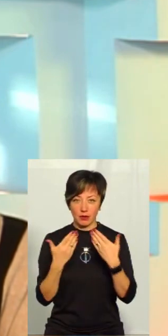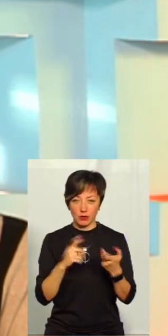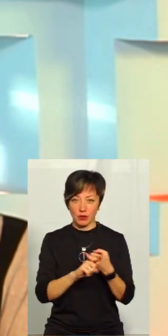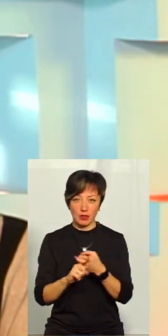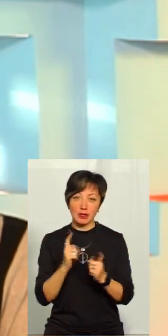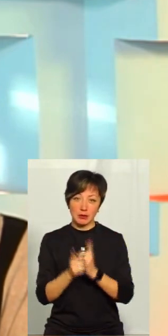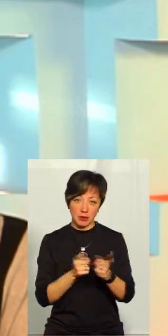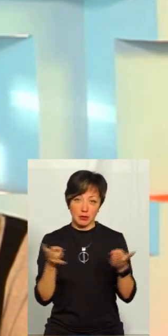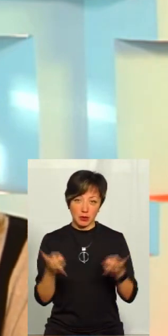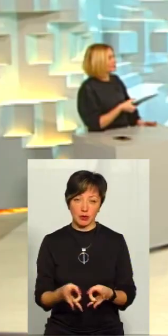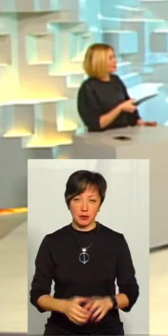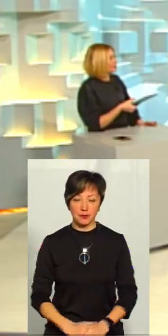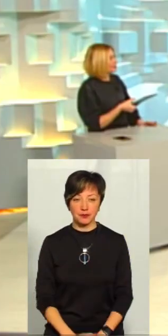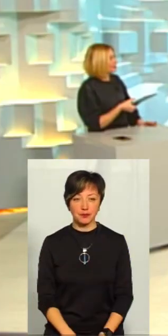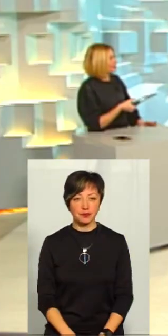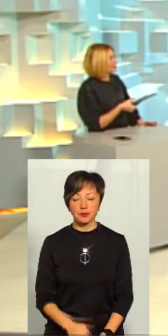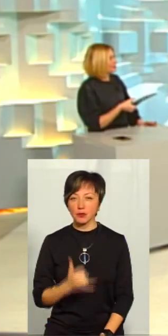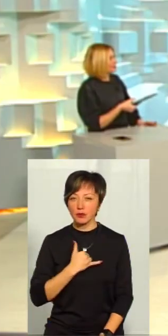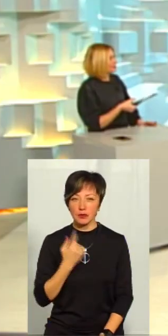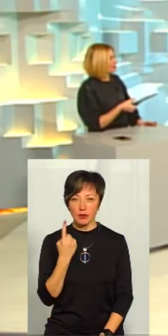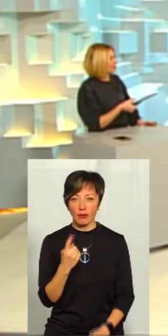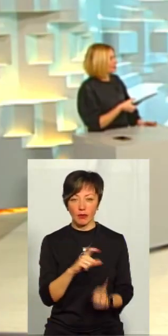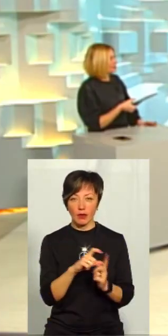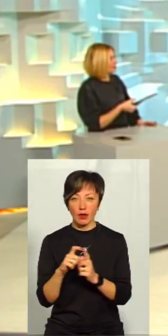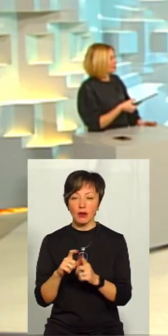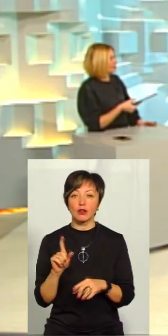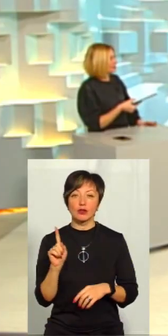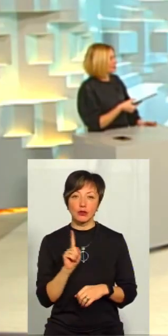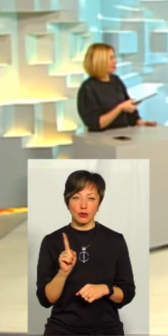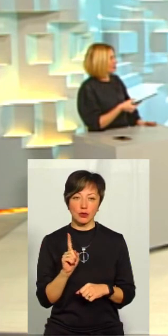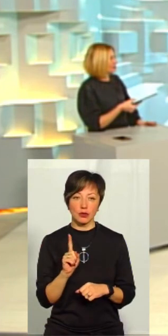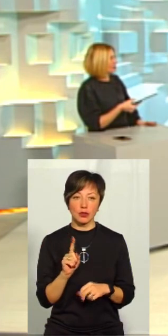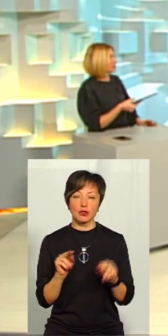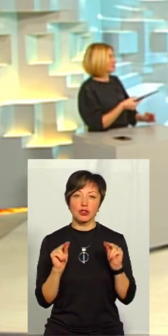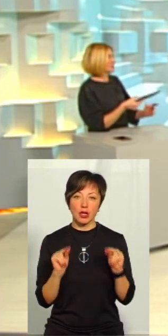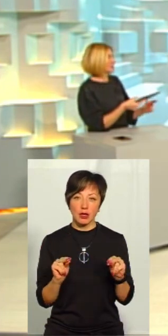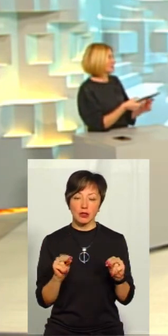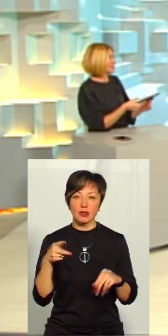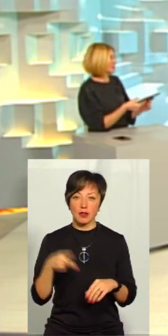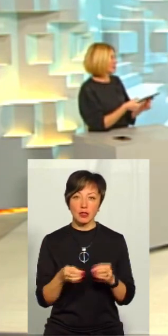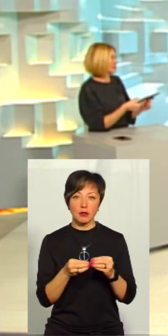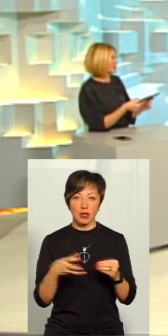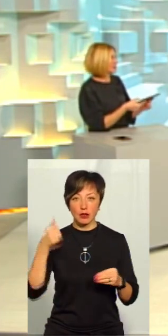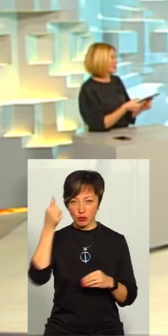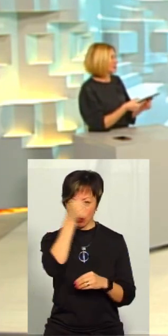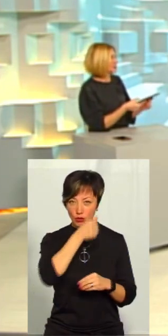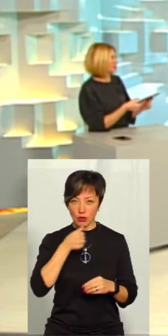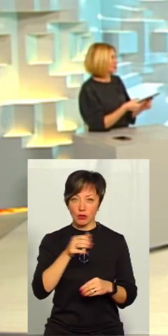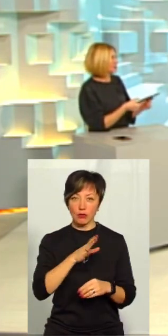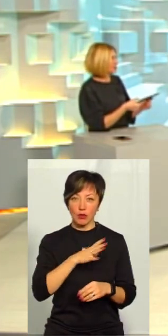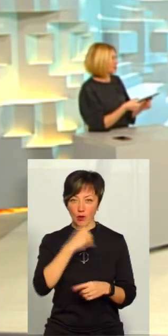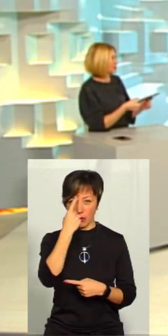мене, зміни назріли. Ну, в мене тільки одне речення, що, власне кажучи, чесно, в 2015 році